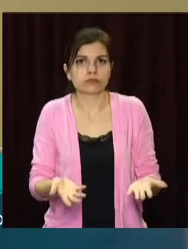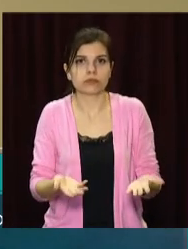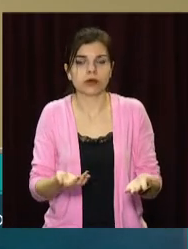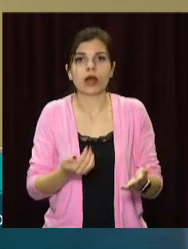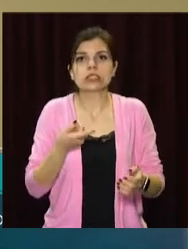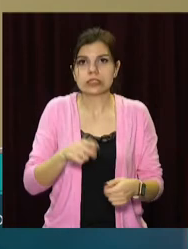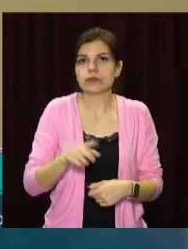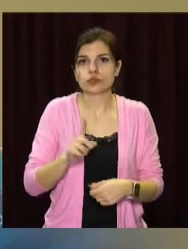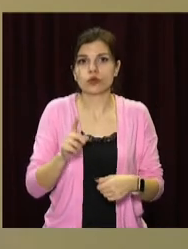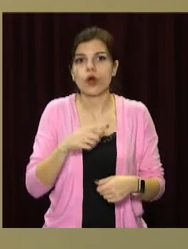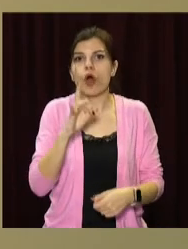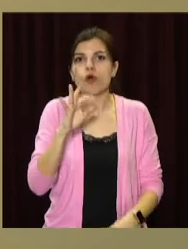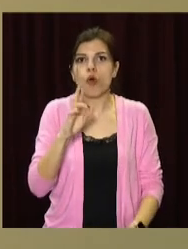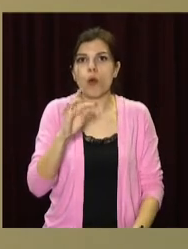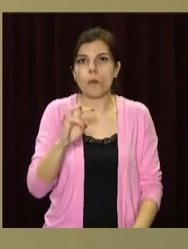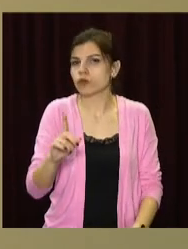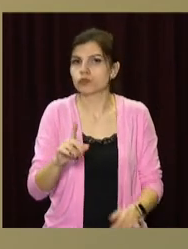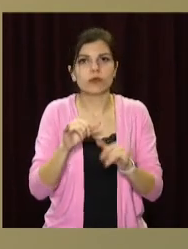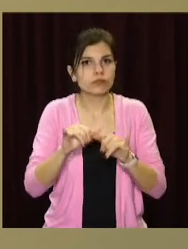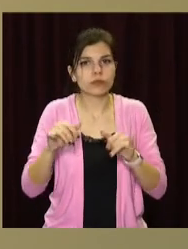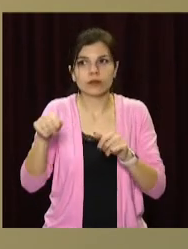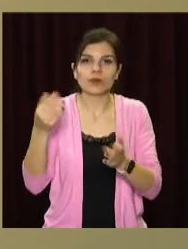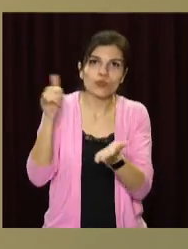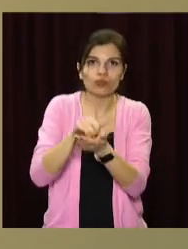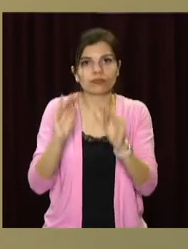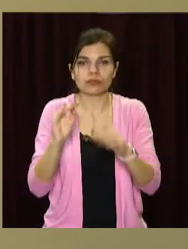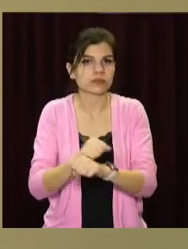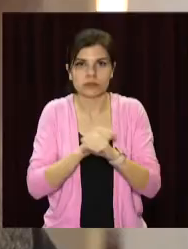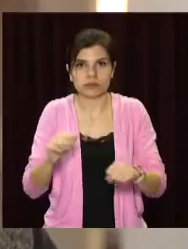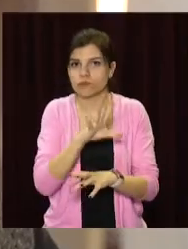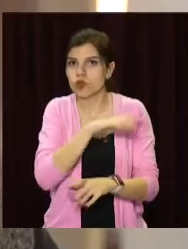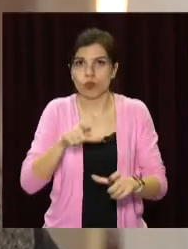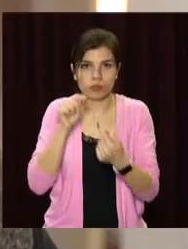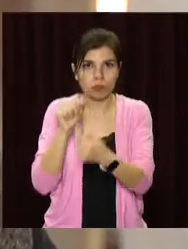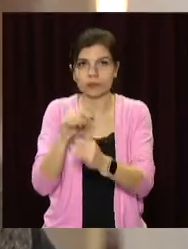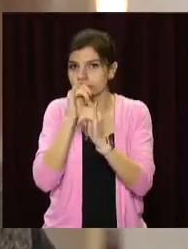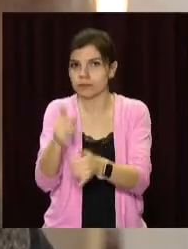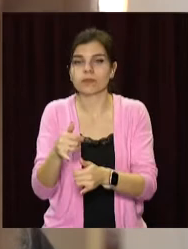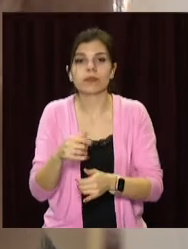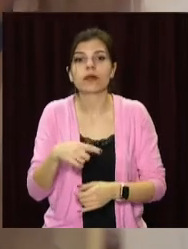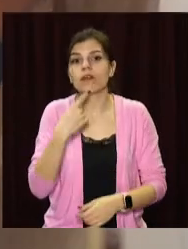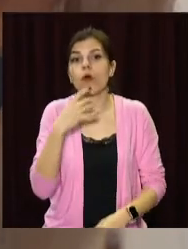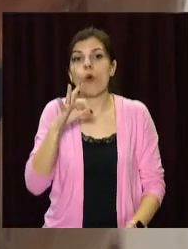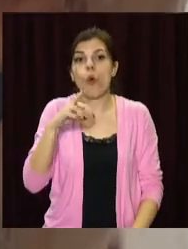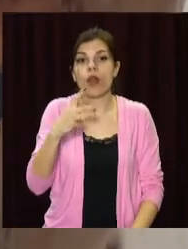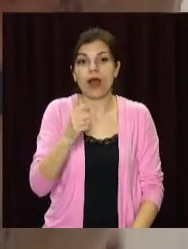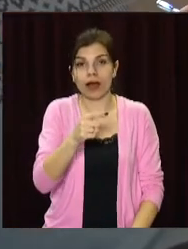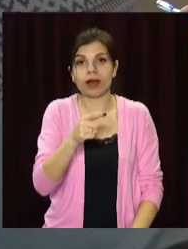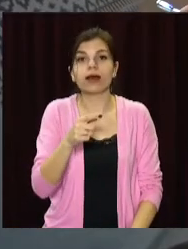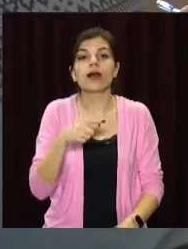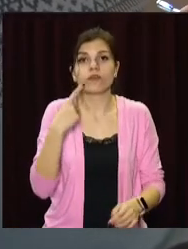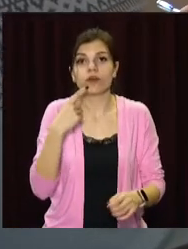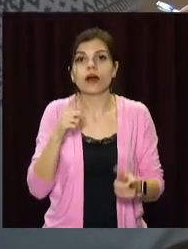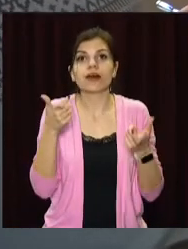з тим, щоб ТОВ Рокобан не розпочинала діяльність на території нашого міста. Юристка профільного департаменту Ольга Білик